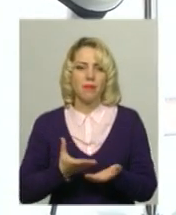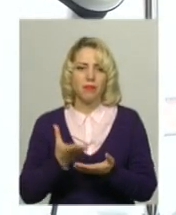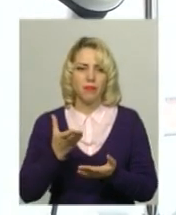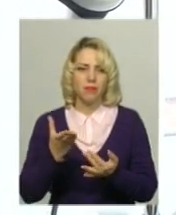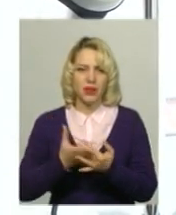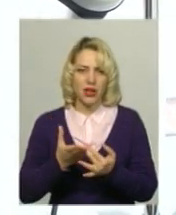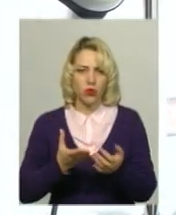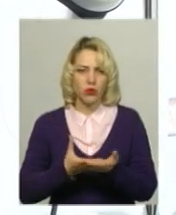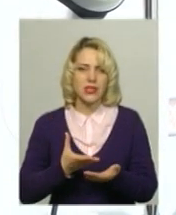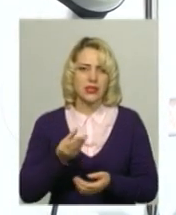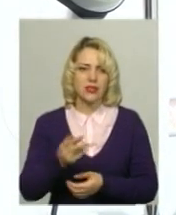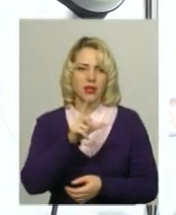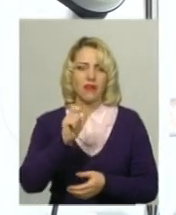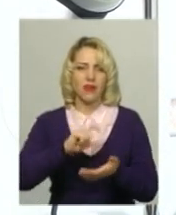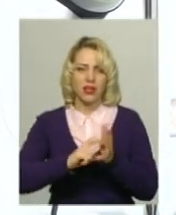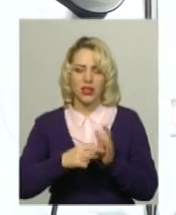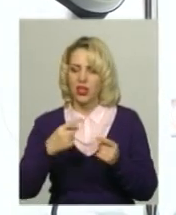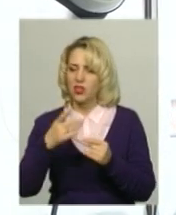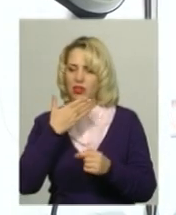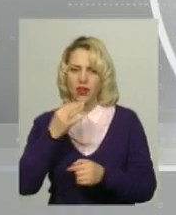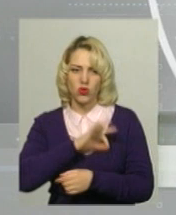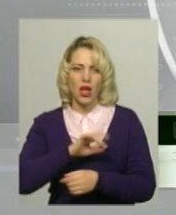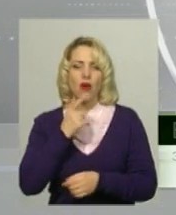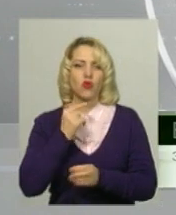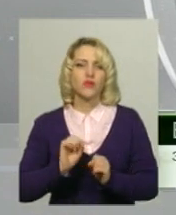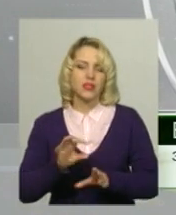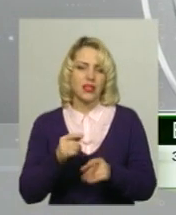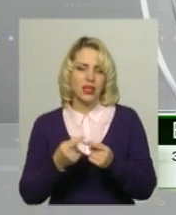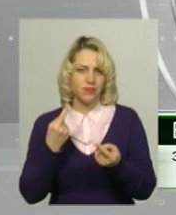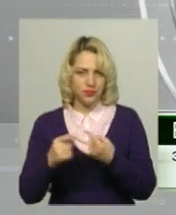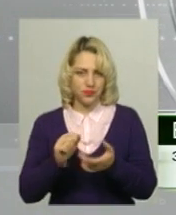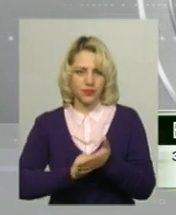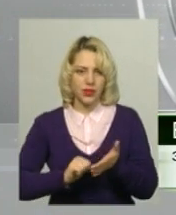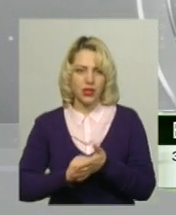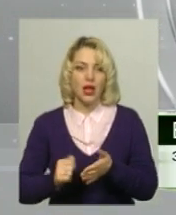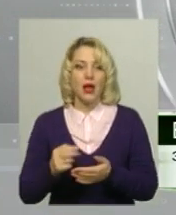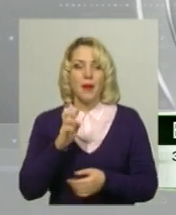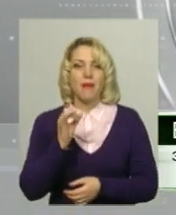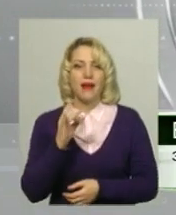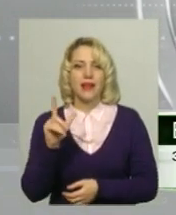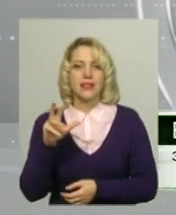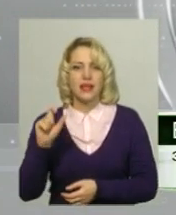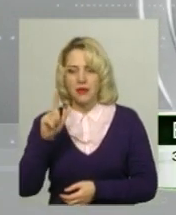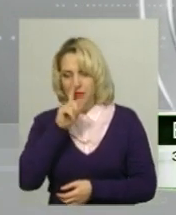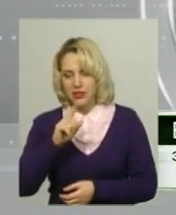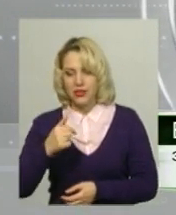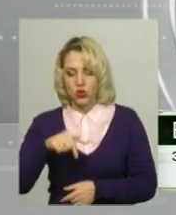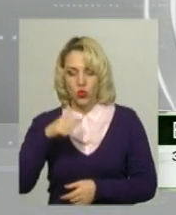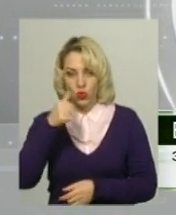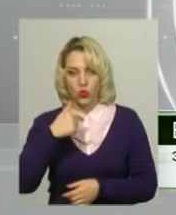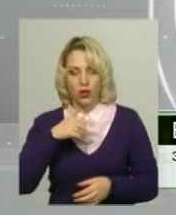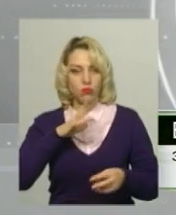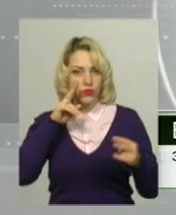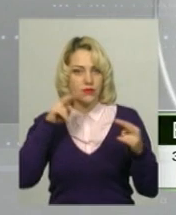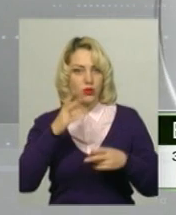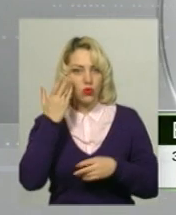за комірне, іншими не користується. Та кров здає не за це. У березні місяці цього року я був свідком, коли